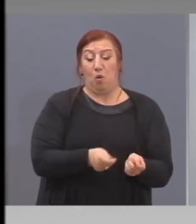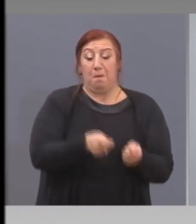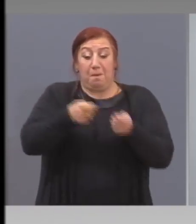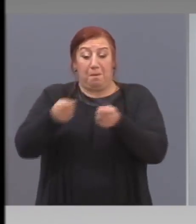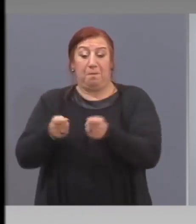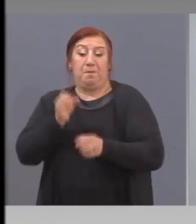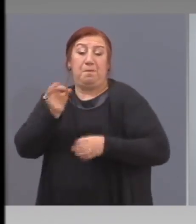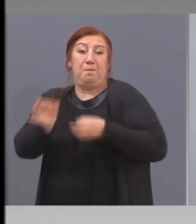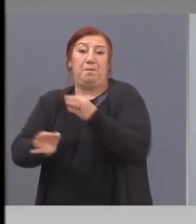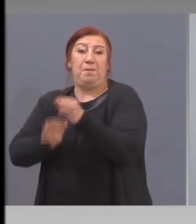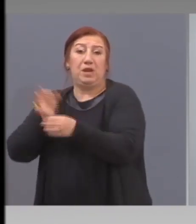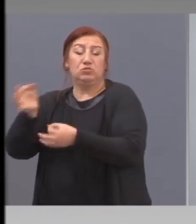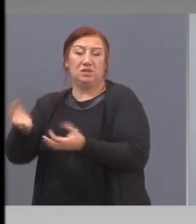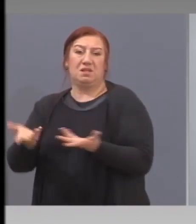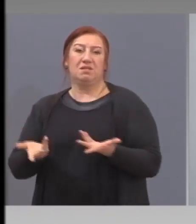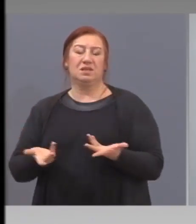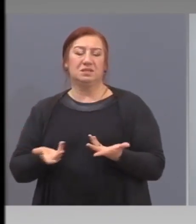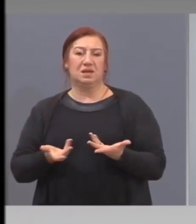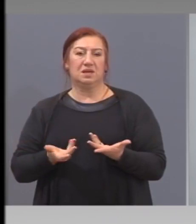зараза.